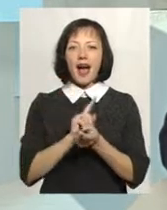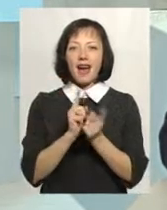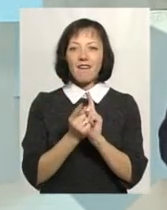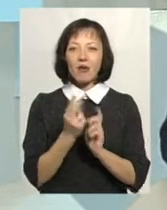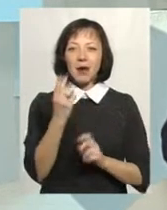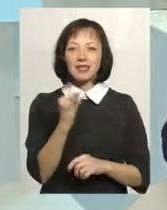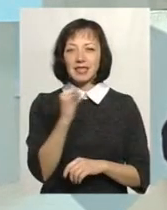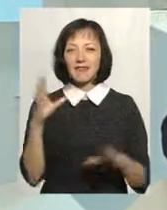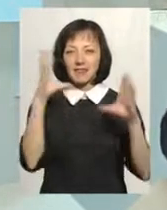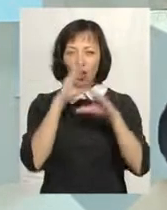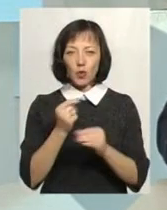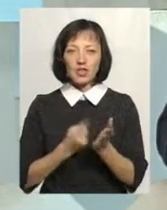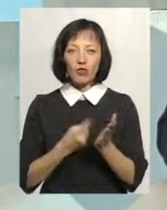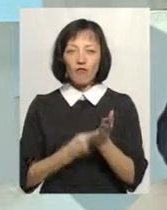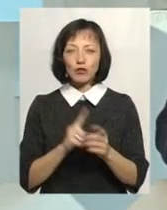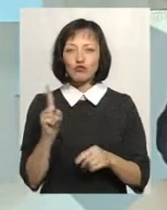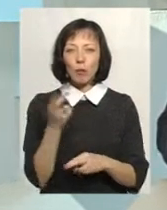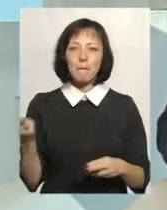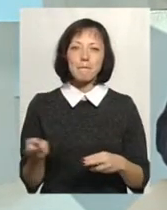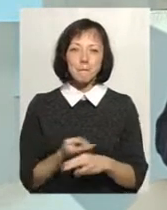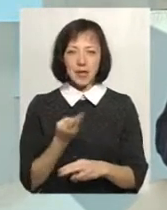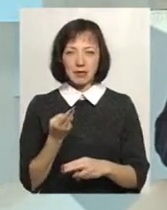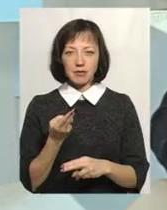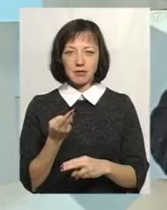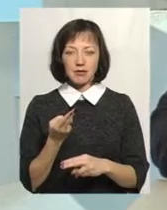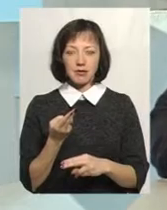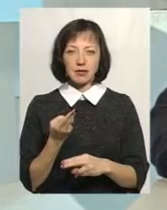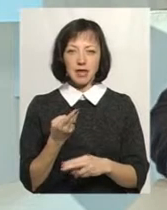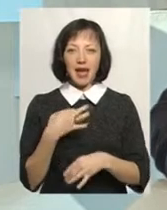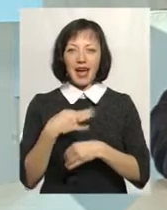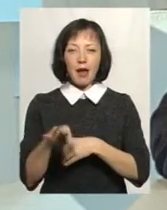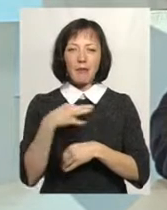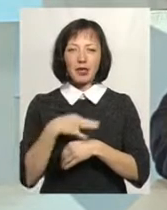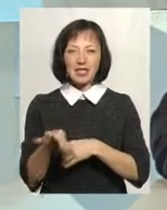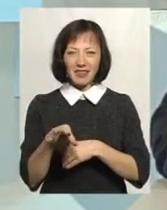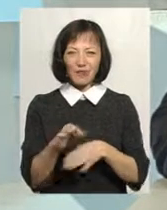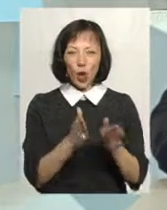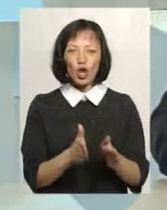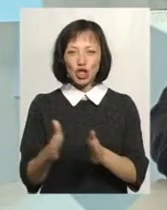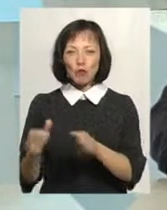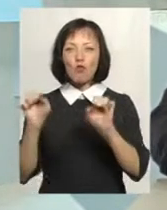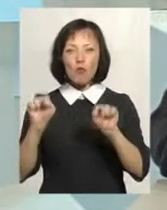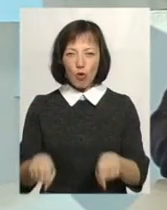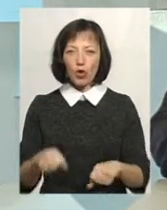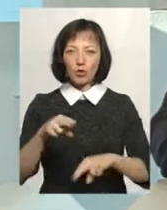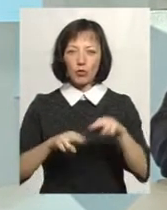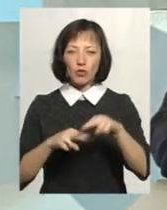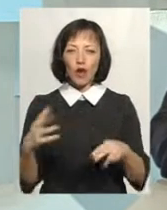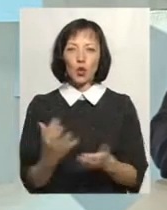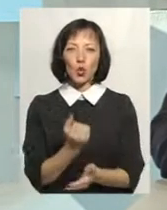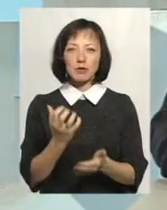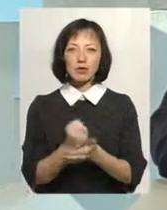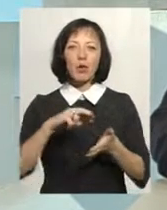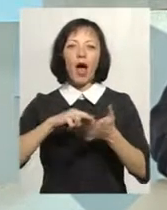довести, що без, скажімо так, репресивної машини можна побудувати успішну